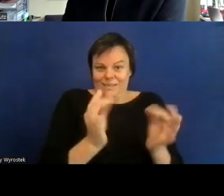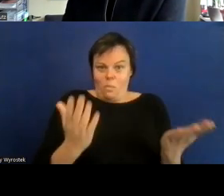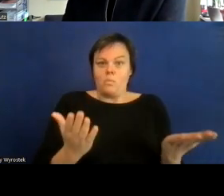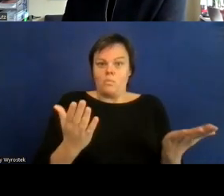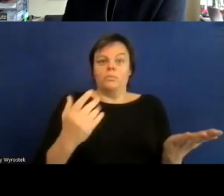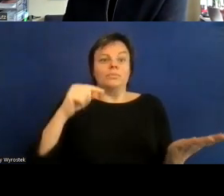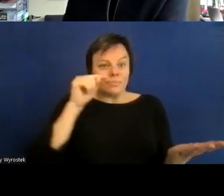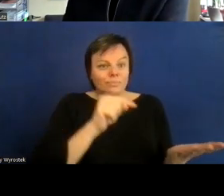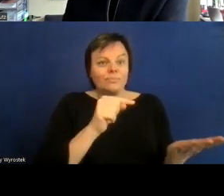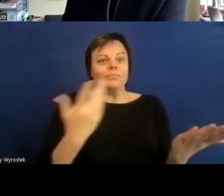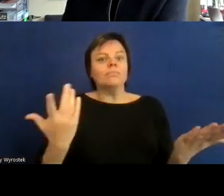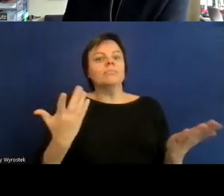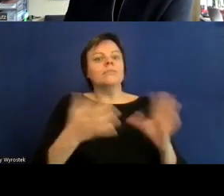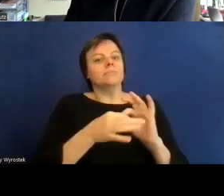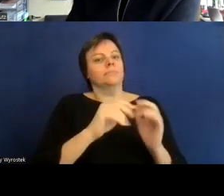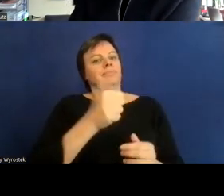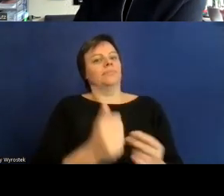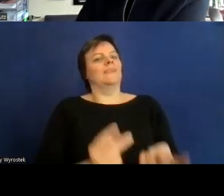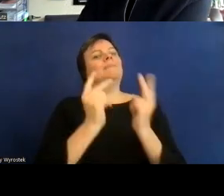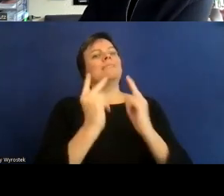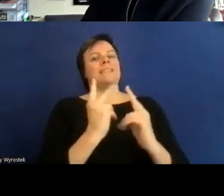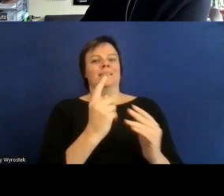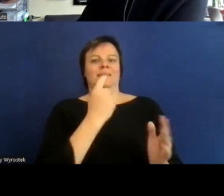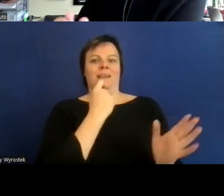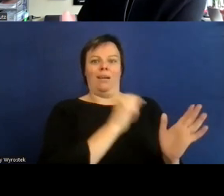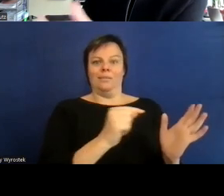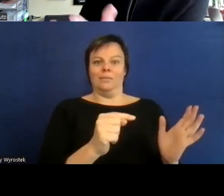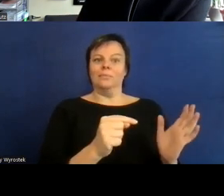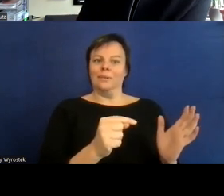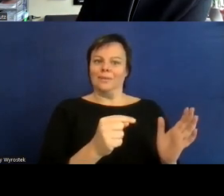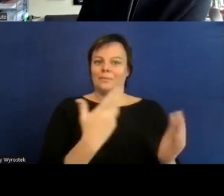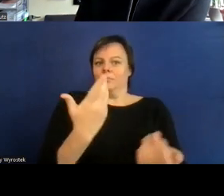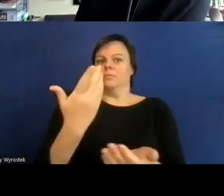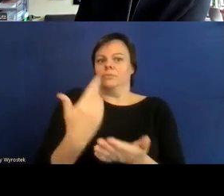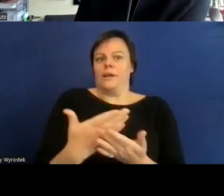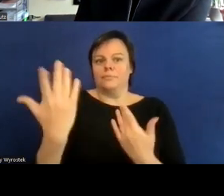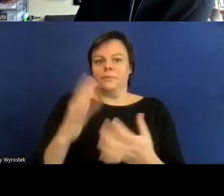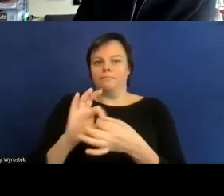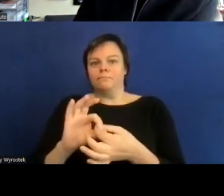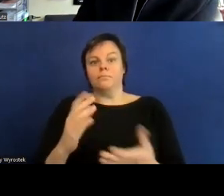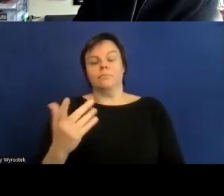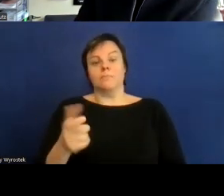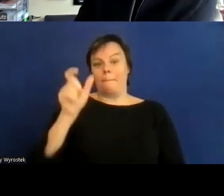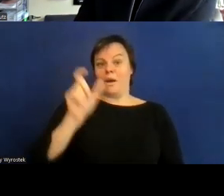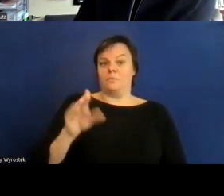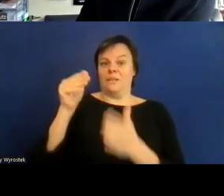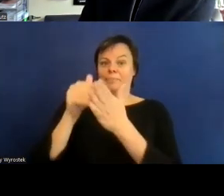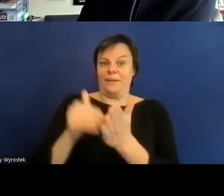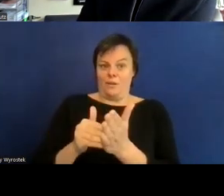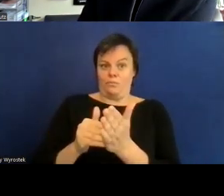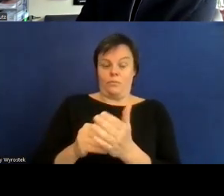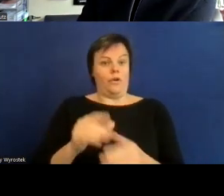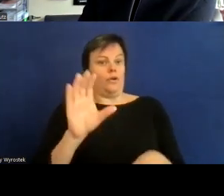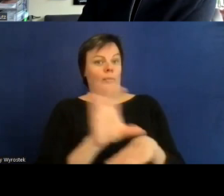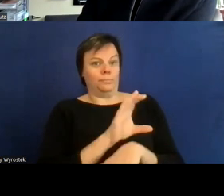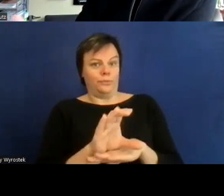dann ist es eigentlich so dass es relativ stark die Dinge sind von denen alle anderen auch profitieren würden dass es